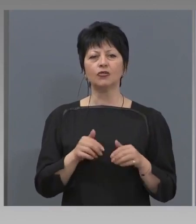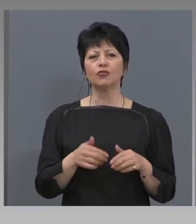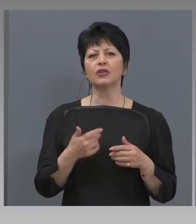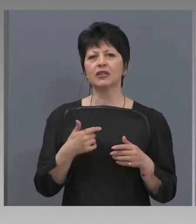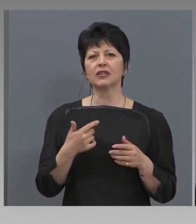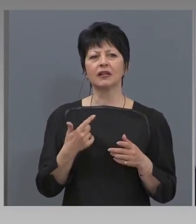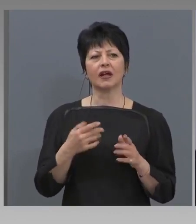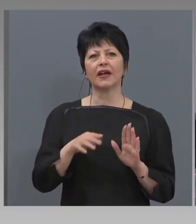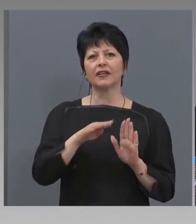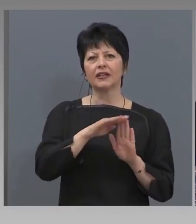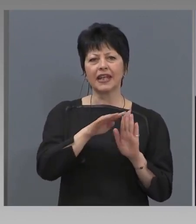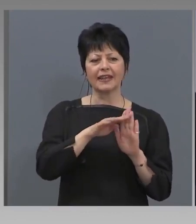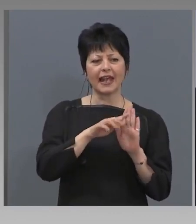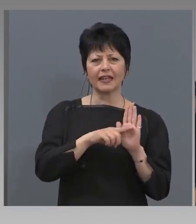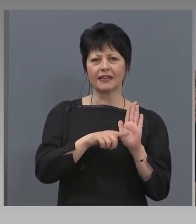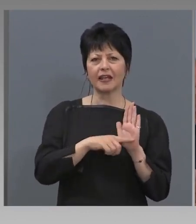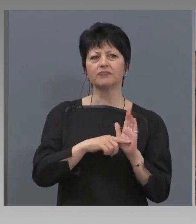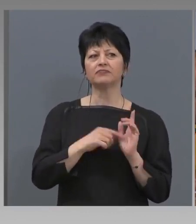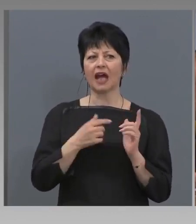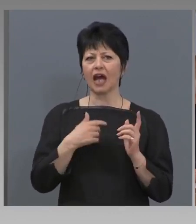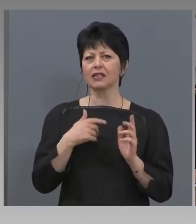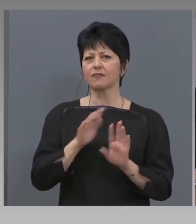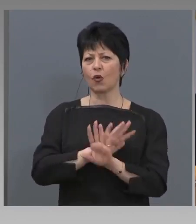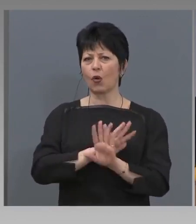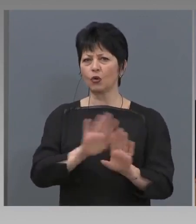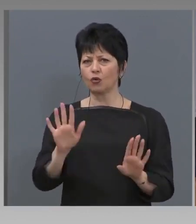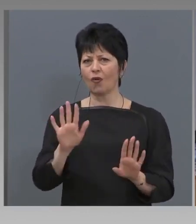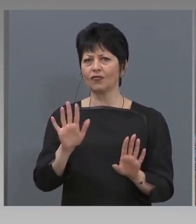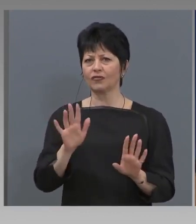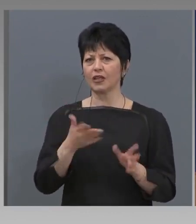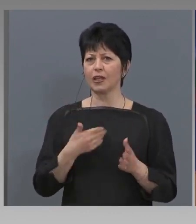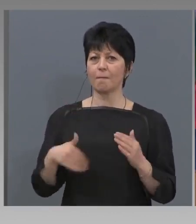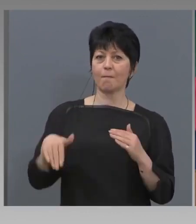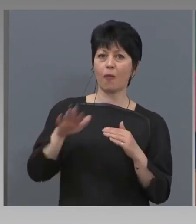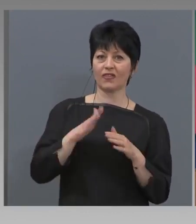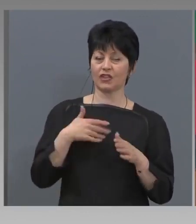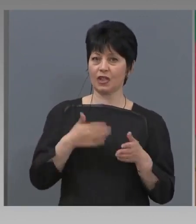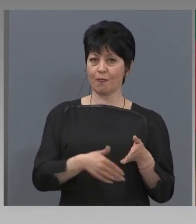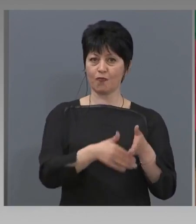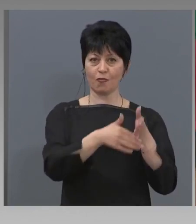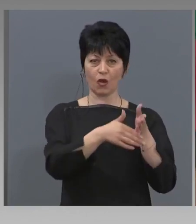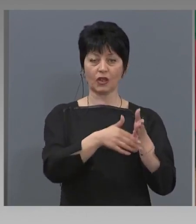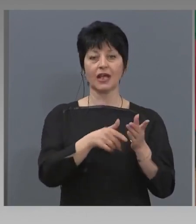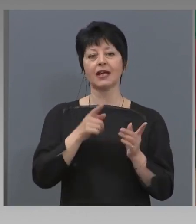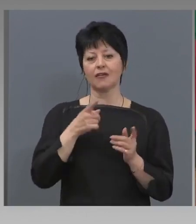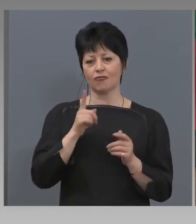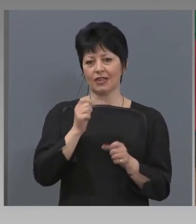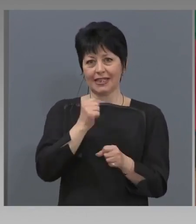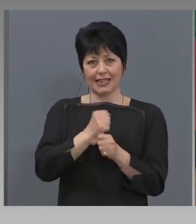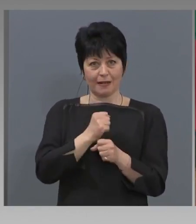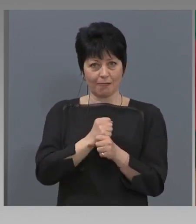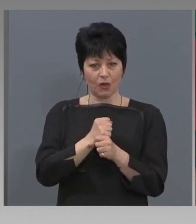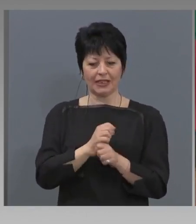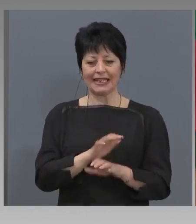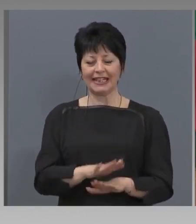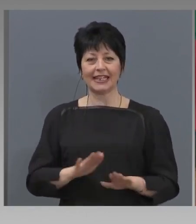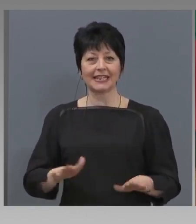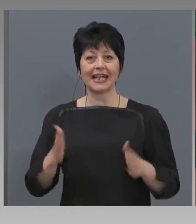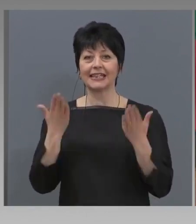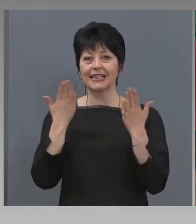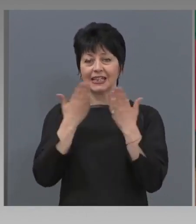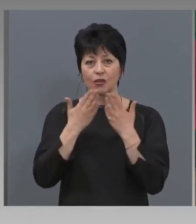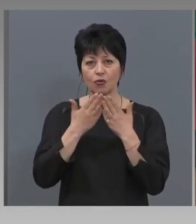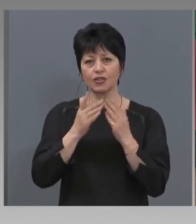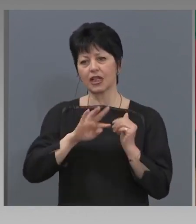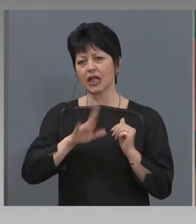съм готов и дори повече да се помогне, го пресметнете, но да са работили, децата да са учили или да са били на